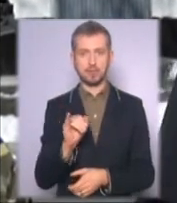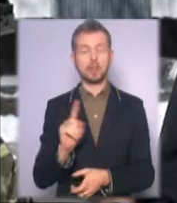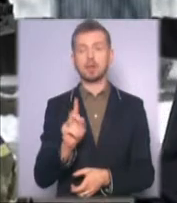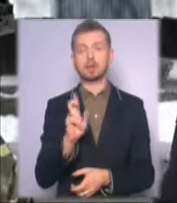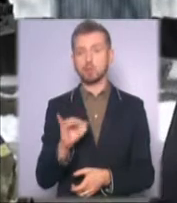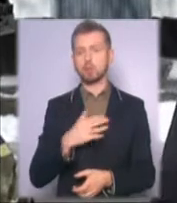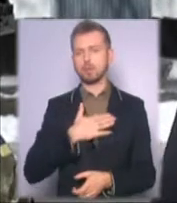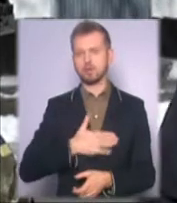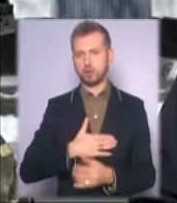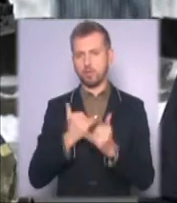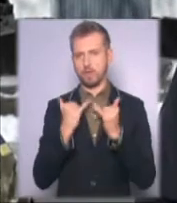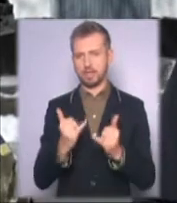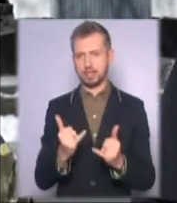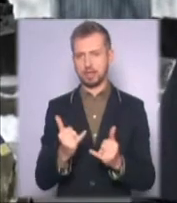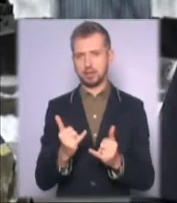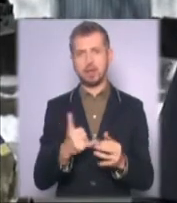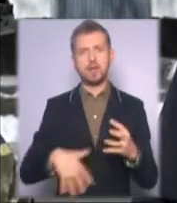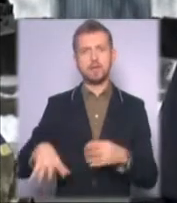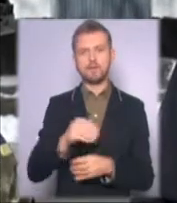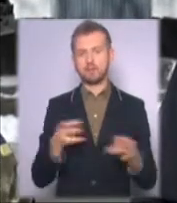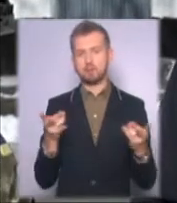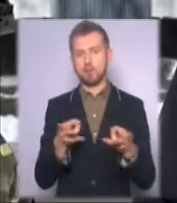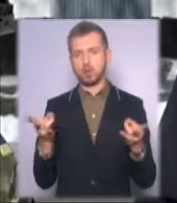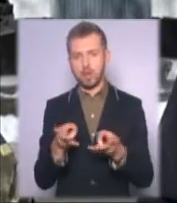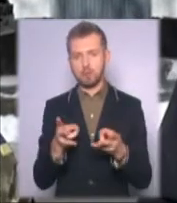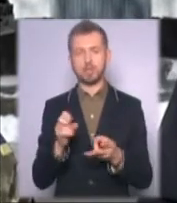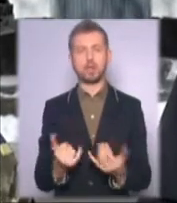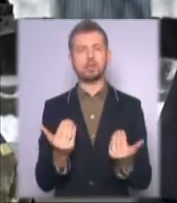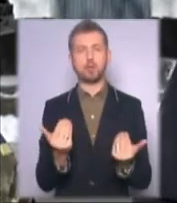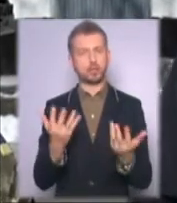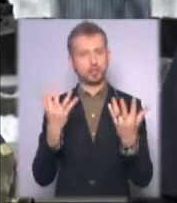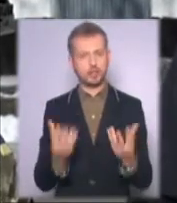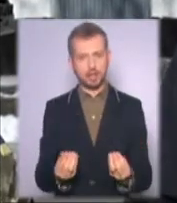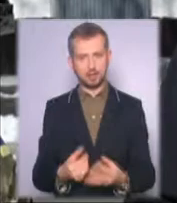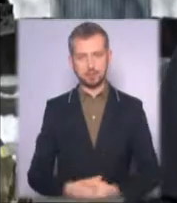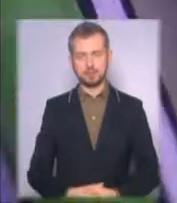задовільнити всі потреби на сьогоднішній день.